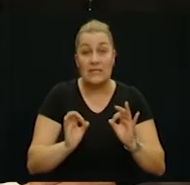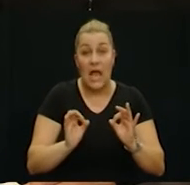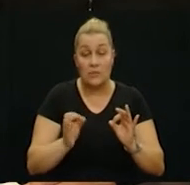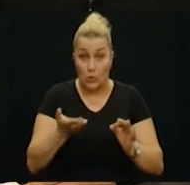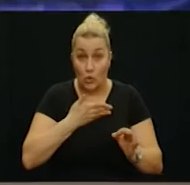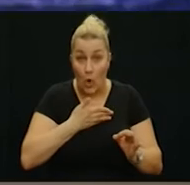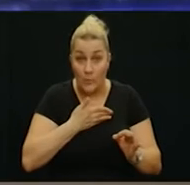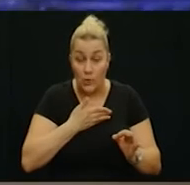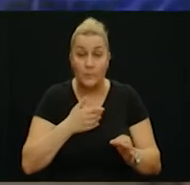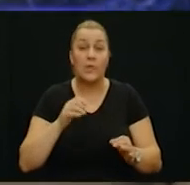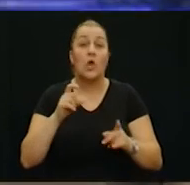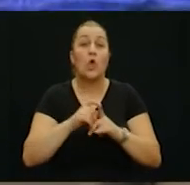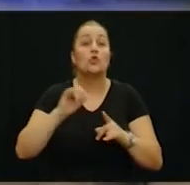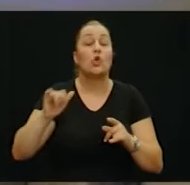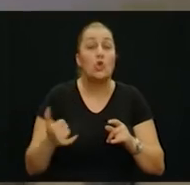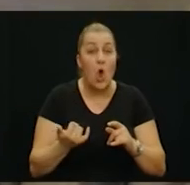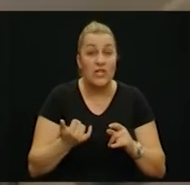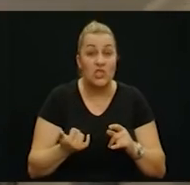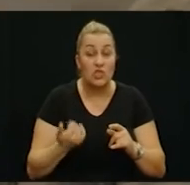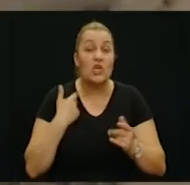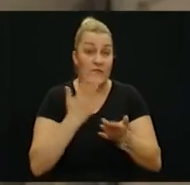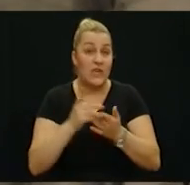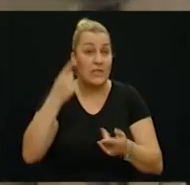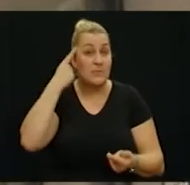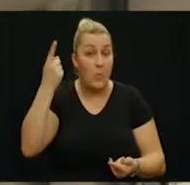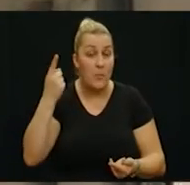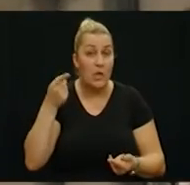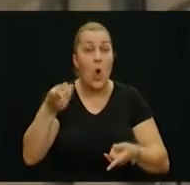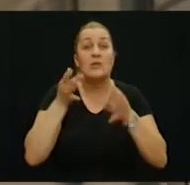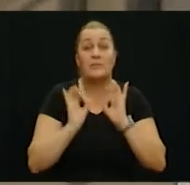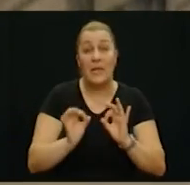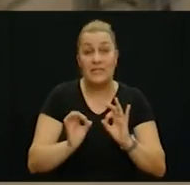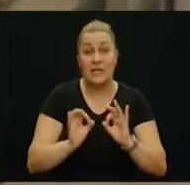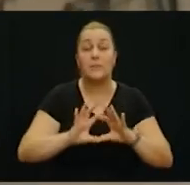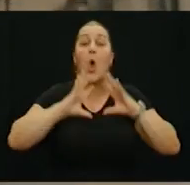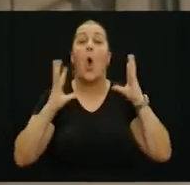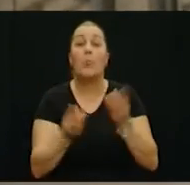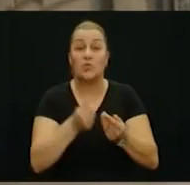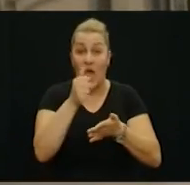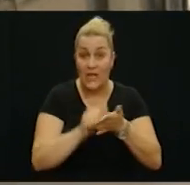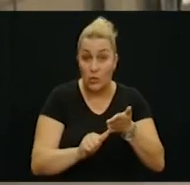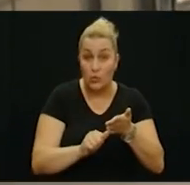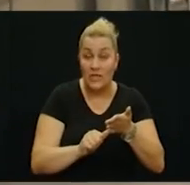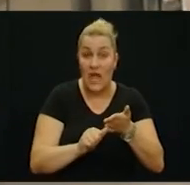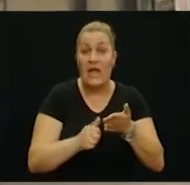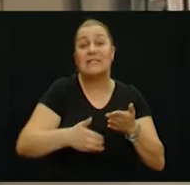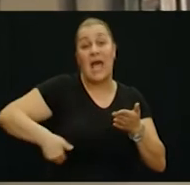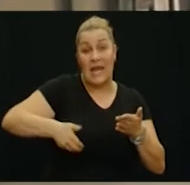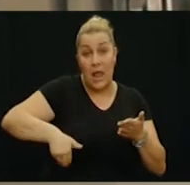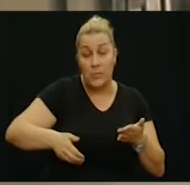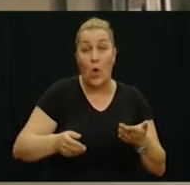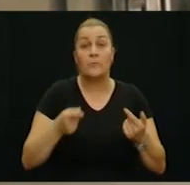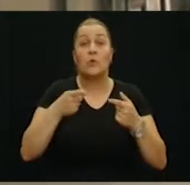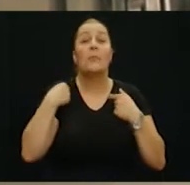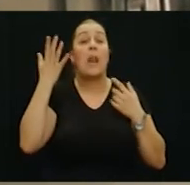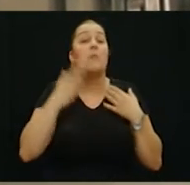urologije, doktor Jelenčić, već koga sam spomenuo, koji je bio specializant iz opće kirurgije za Rebro,